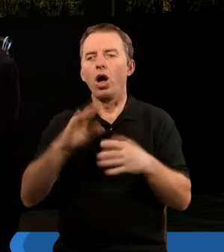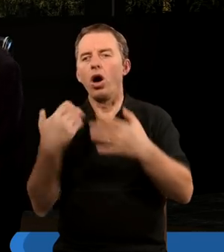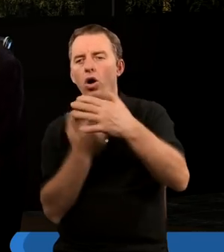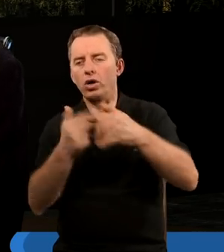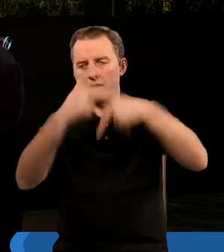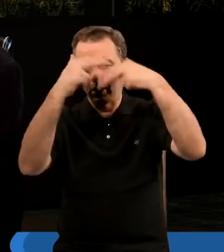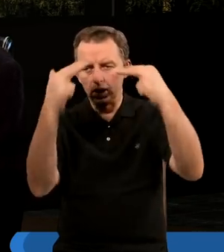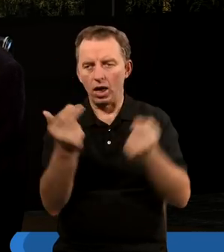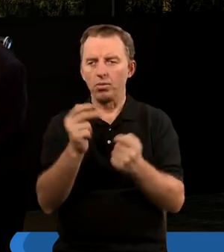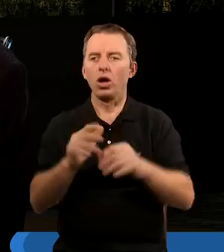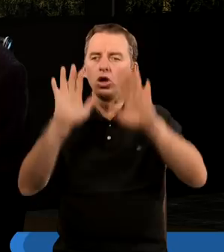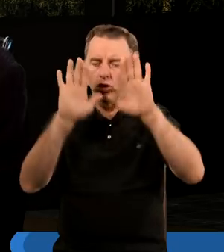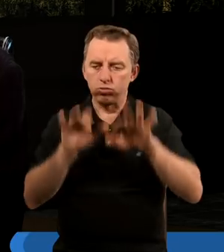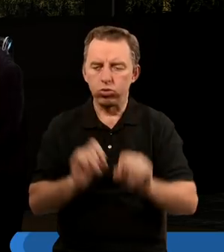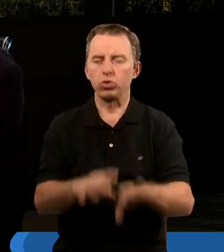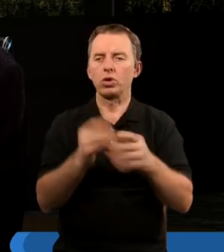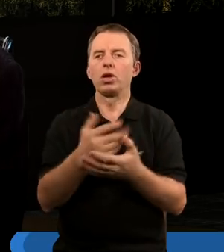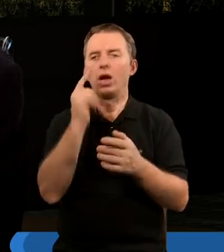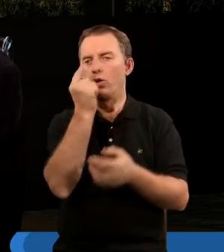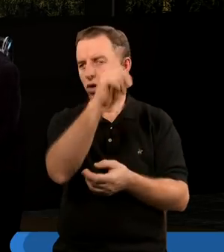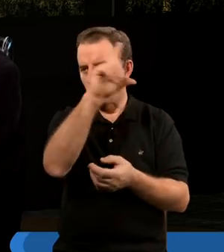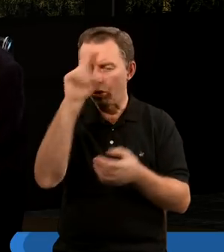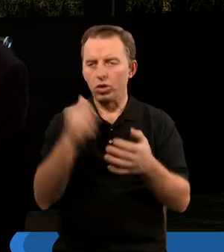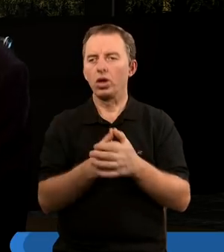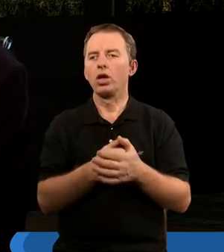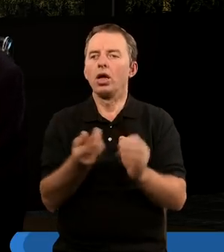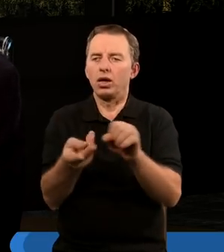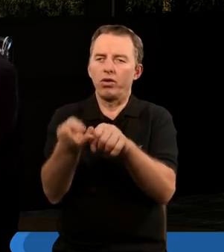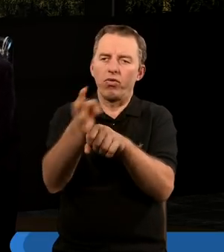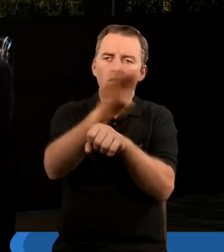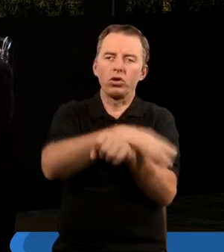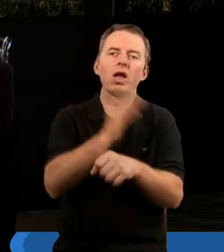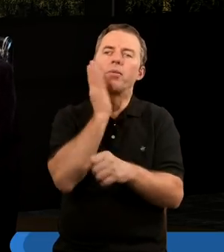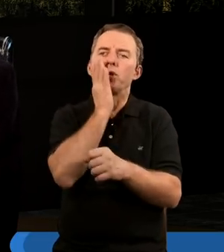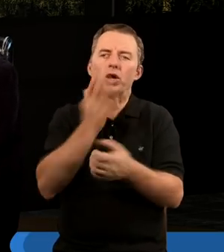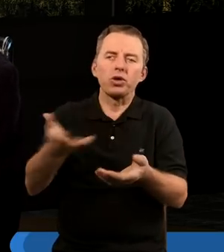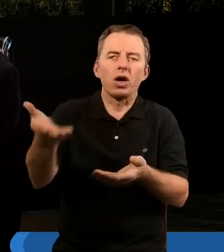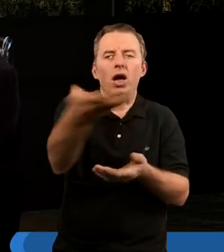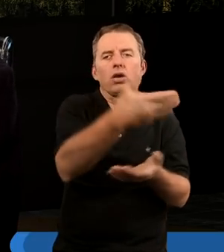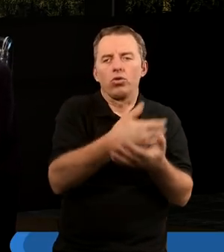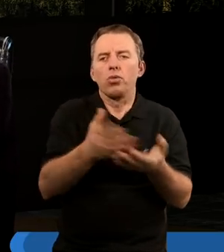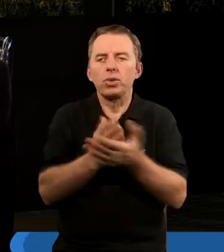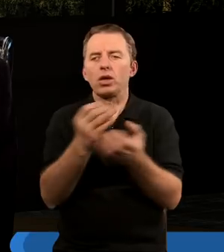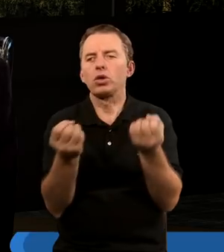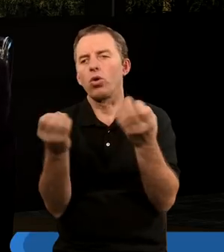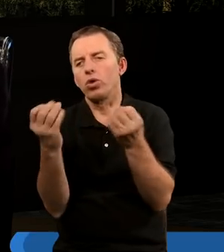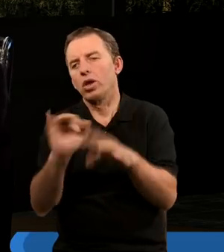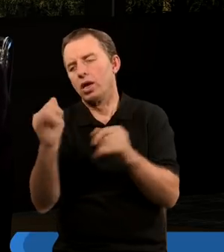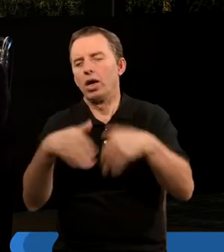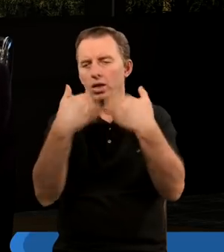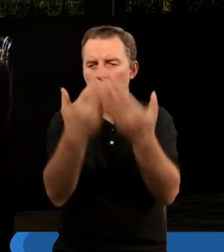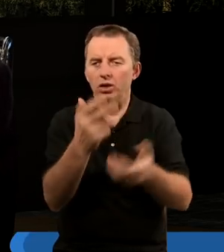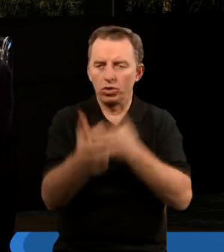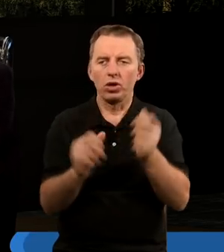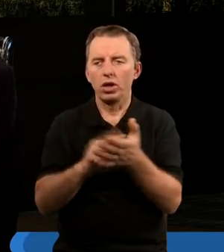że ogień z nieba spuszcza na ziemię na oczach ludzi i zwodzi mieszkańców ziemi przez cuda, jakie